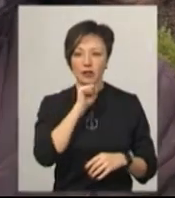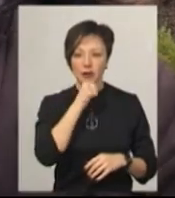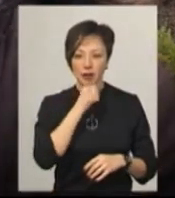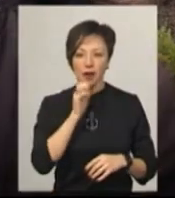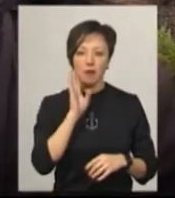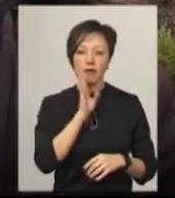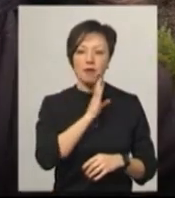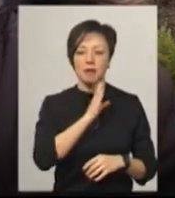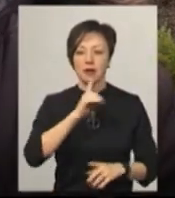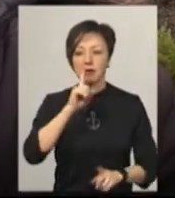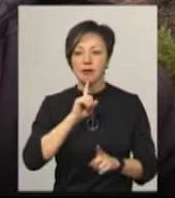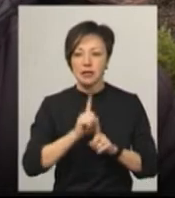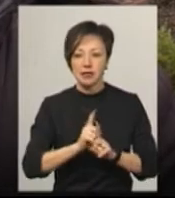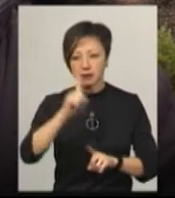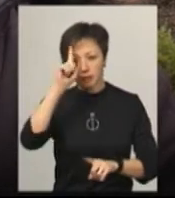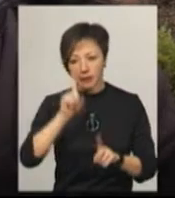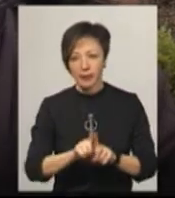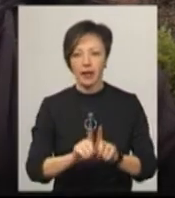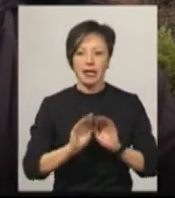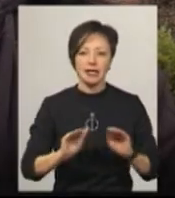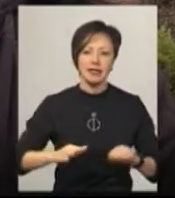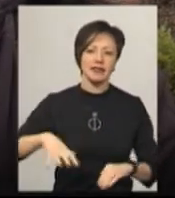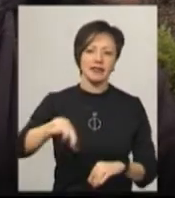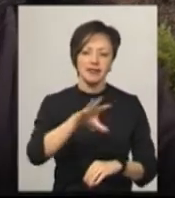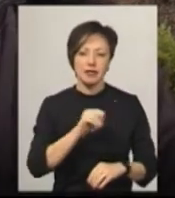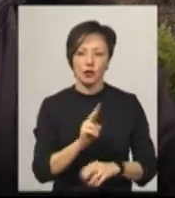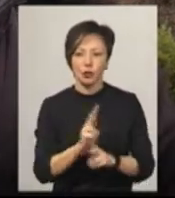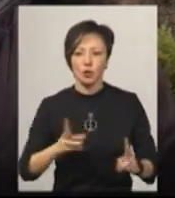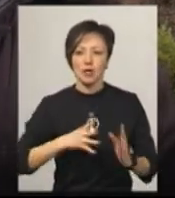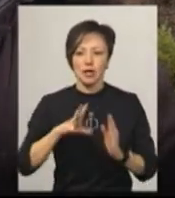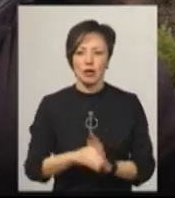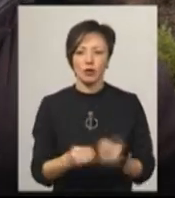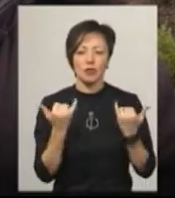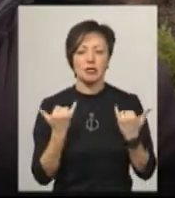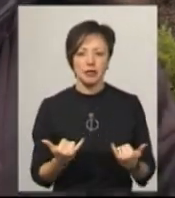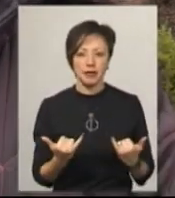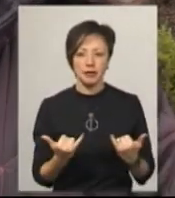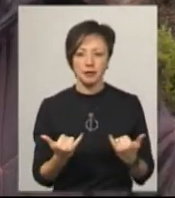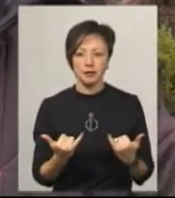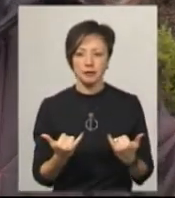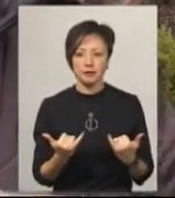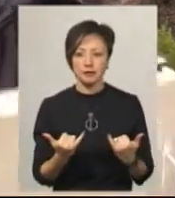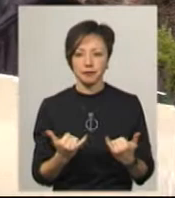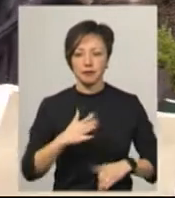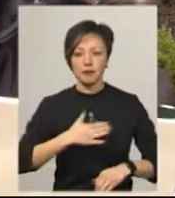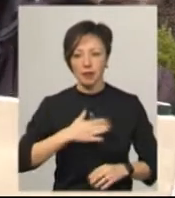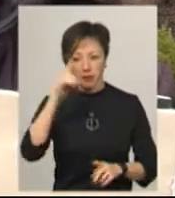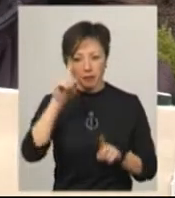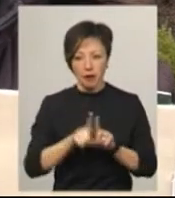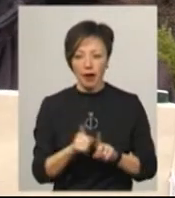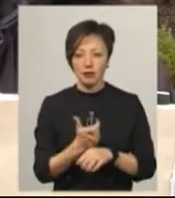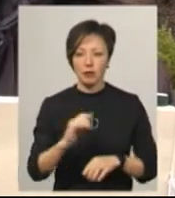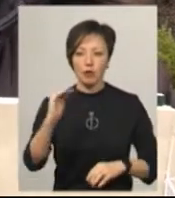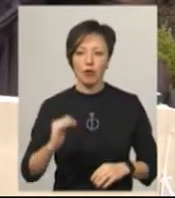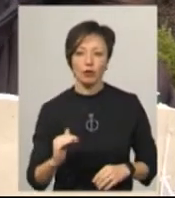маміні браття, сьострі, діти, всі, які загинули. І зараз мій брат, наймолодший,